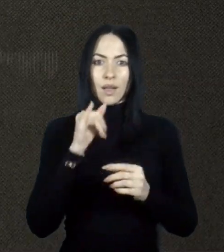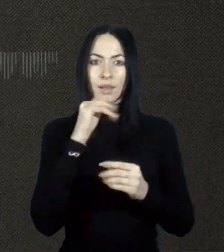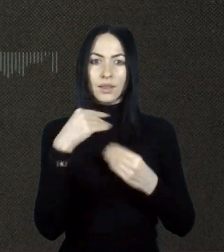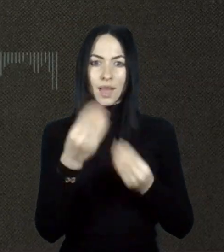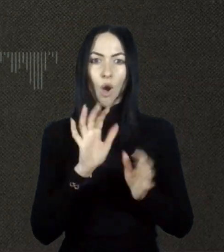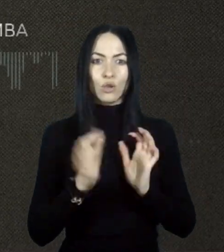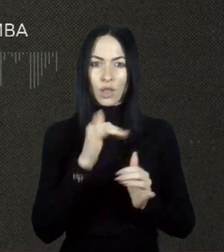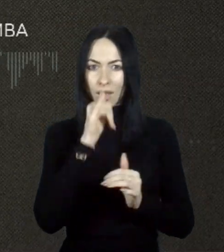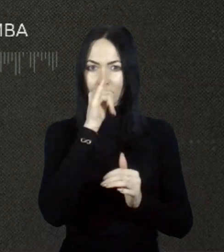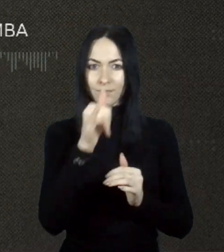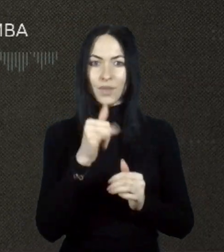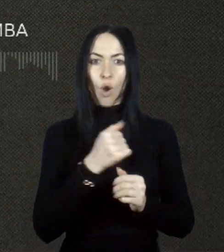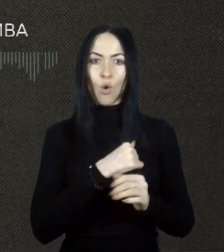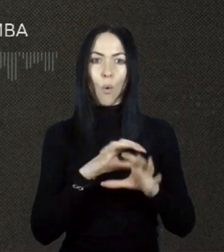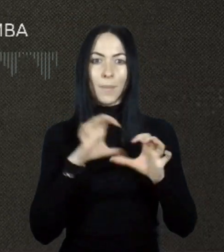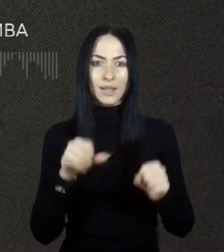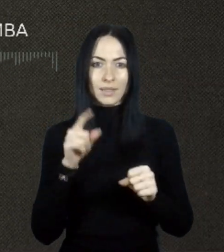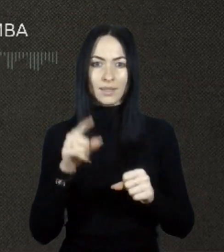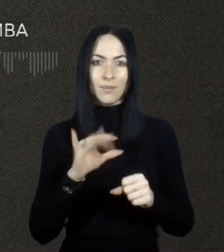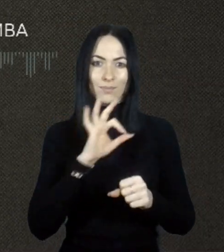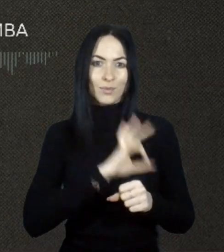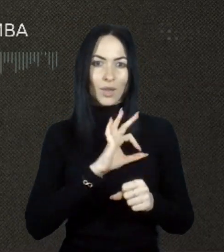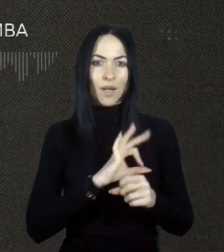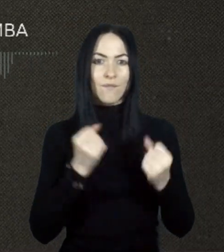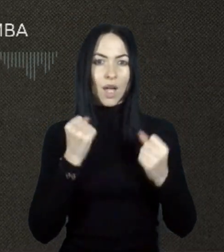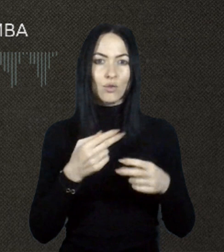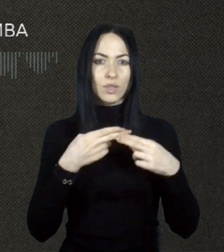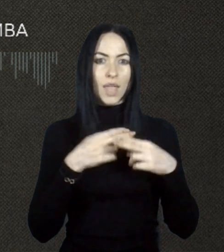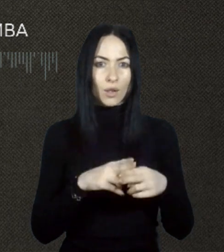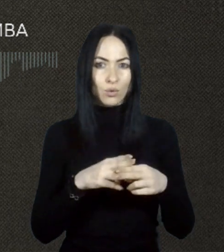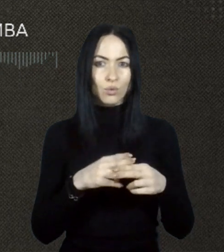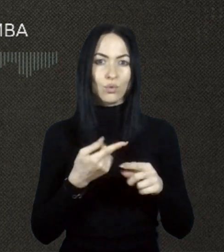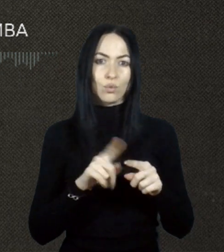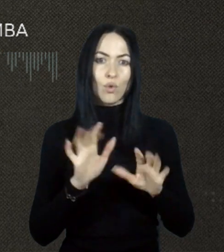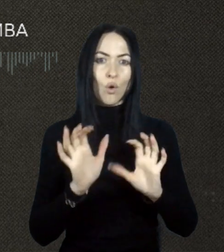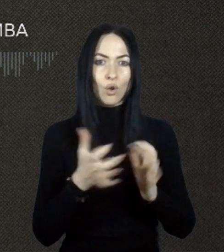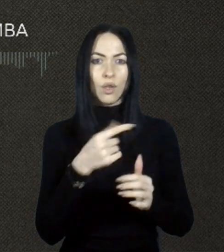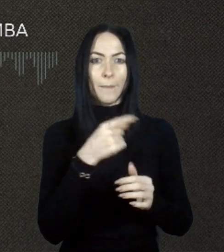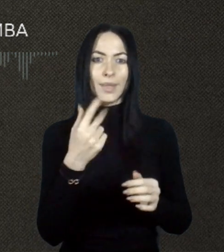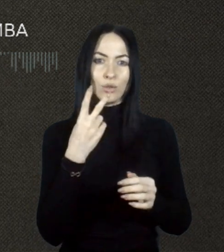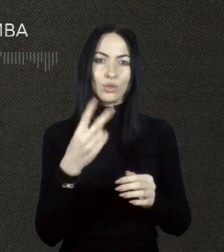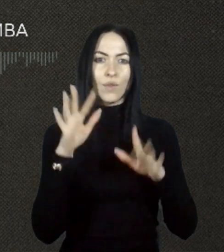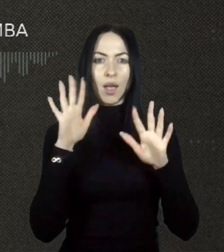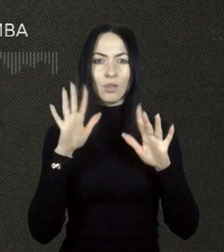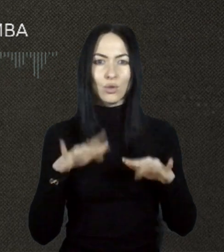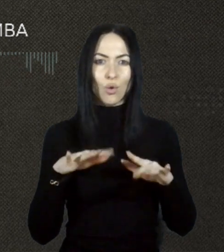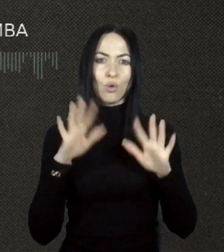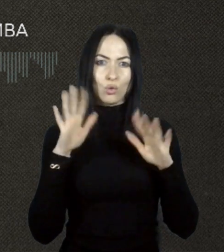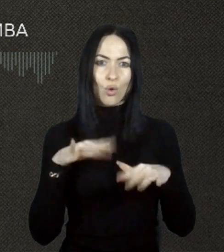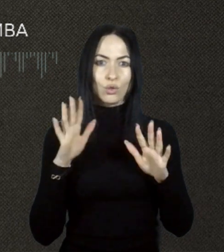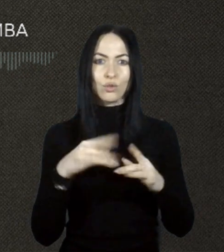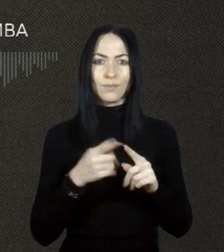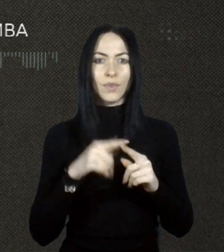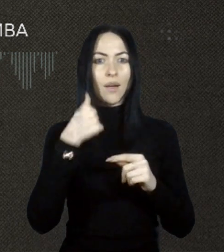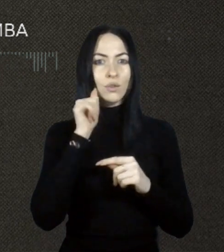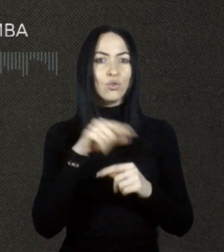Якісь крізь таке оживить, мінус два, то дощ, то такий легкий сніг зривається. Вчора вони поїхали